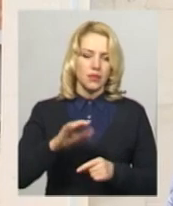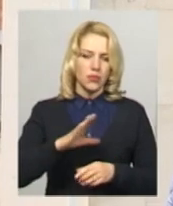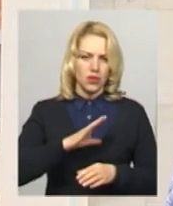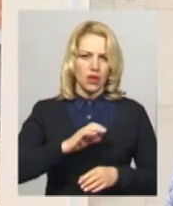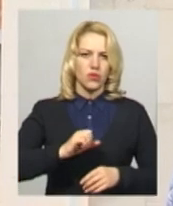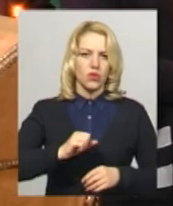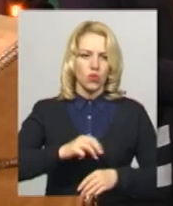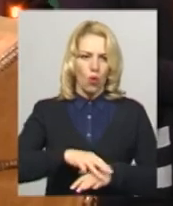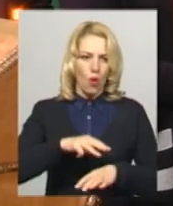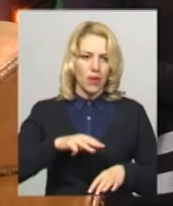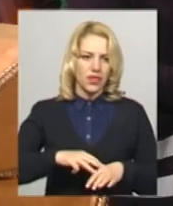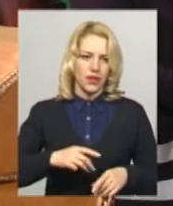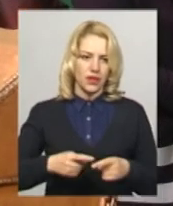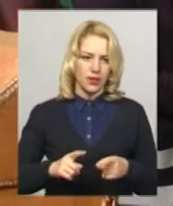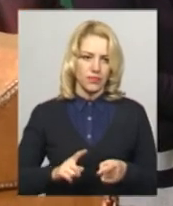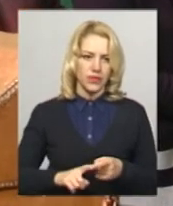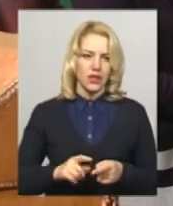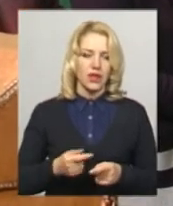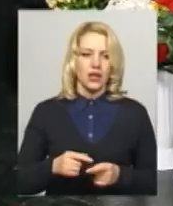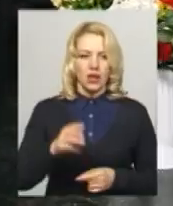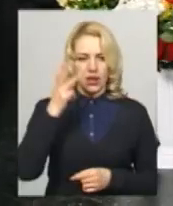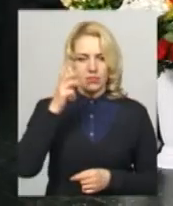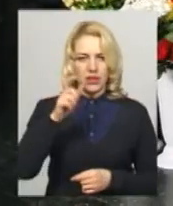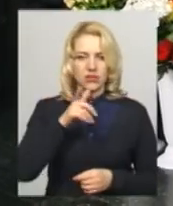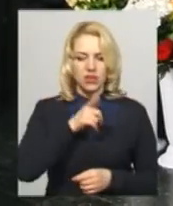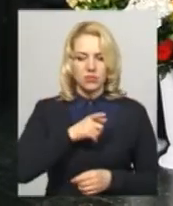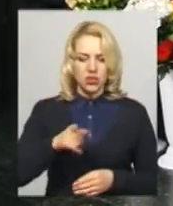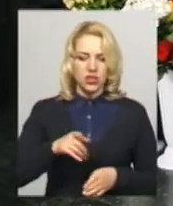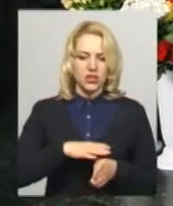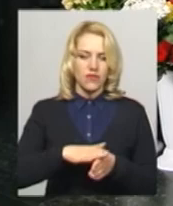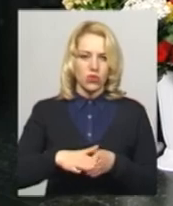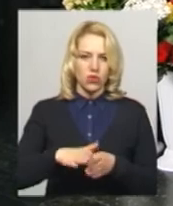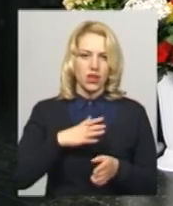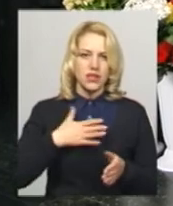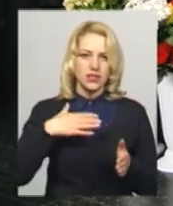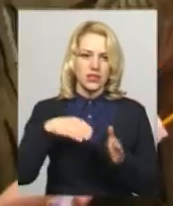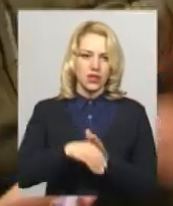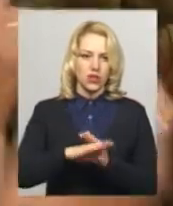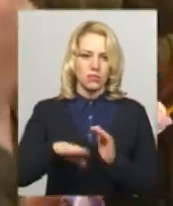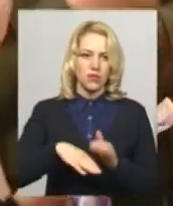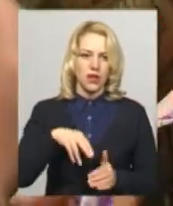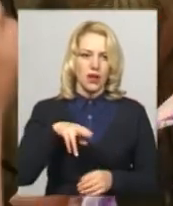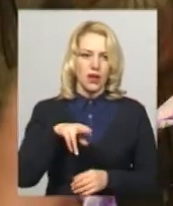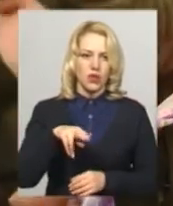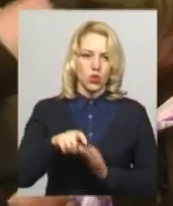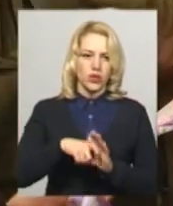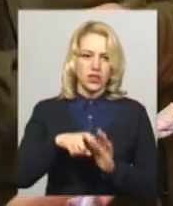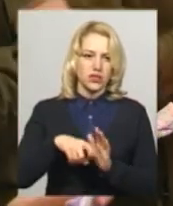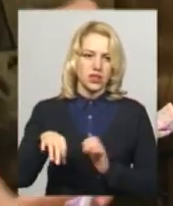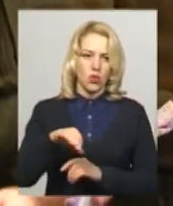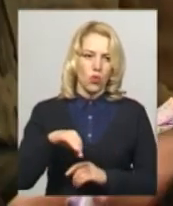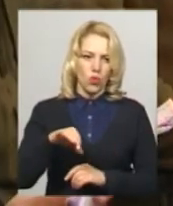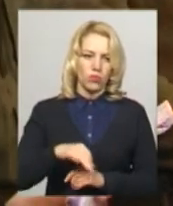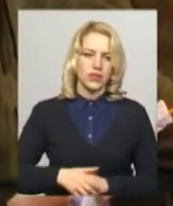відділення. Згинув хмельничани Володимир Коваль під час виконання бойового завдання під Павлополем в Донецькій області, каже